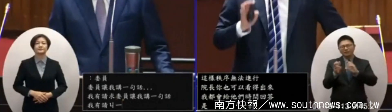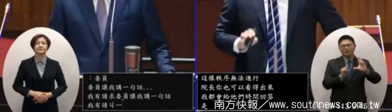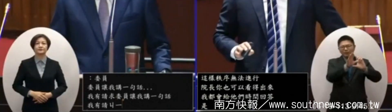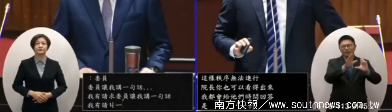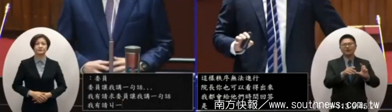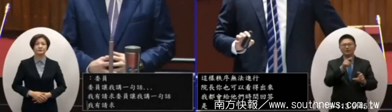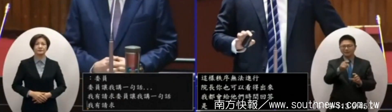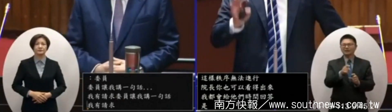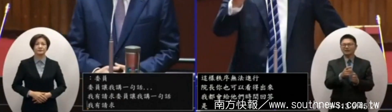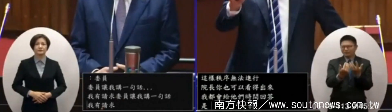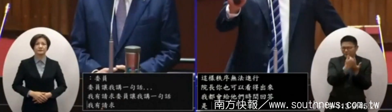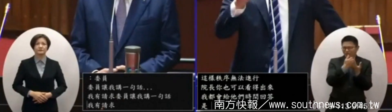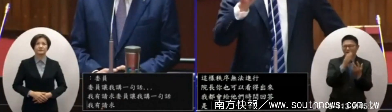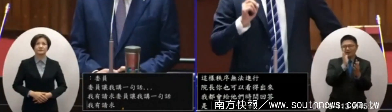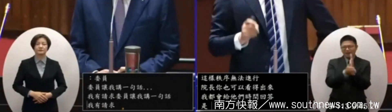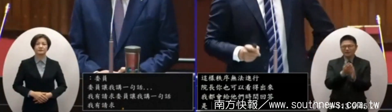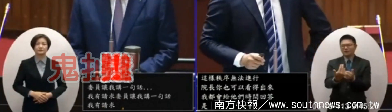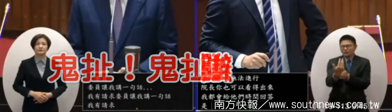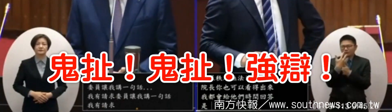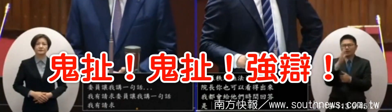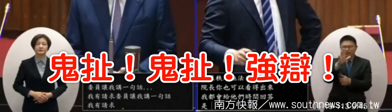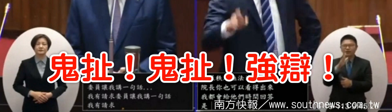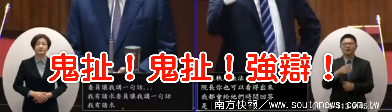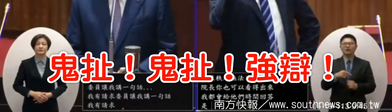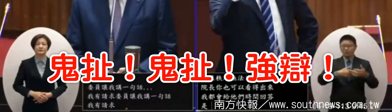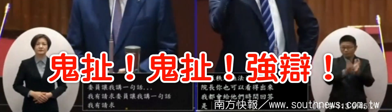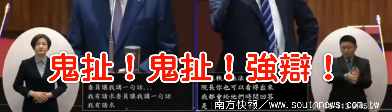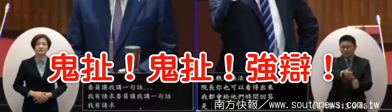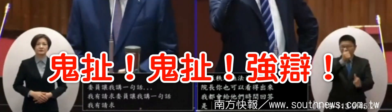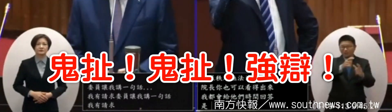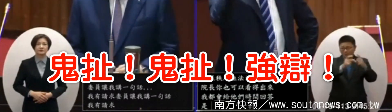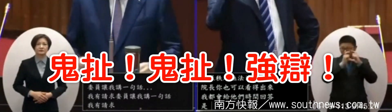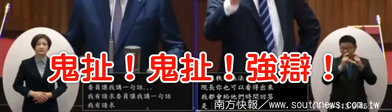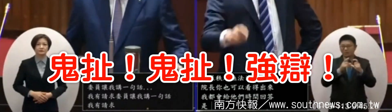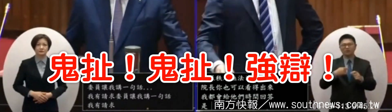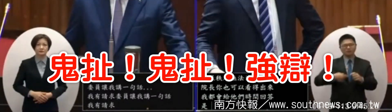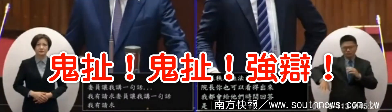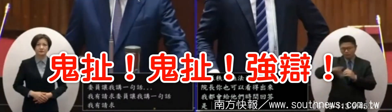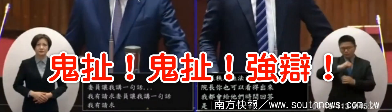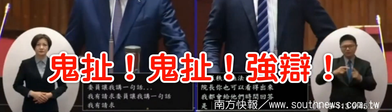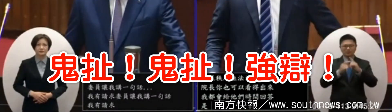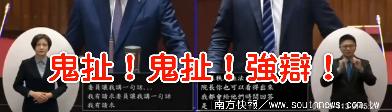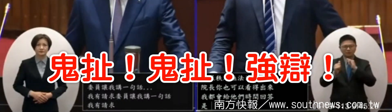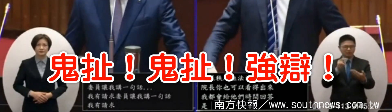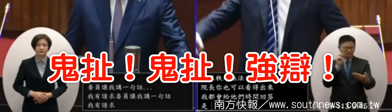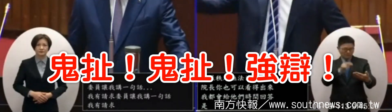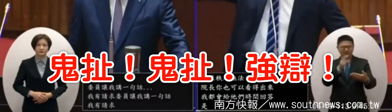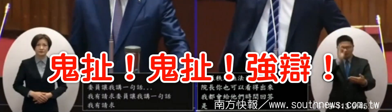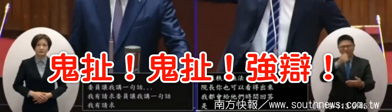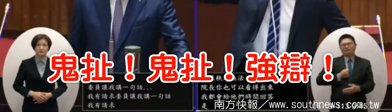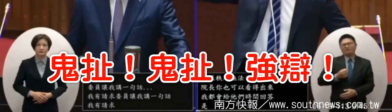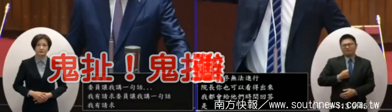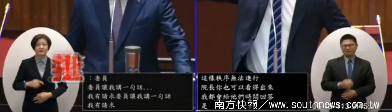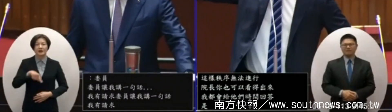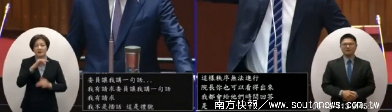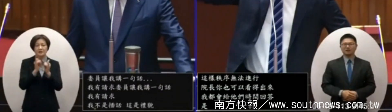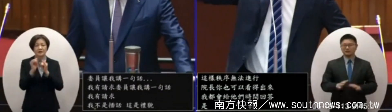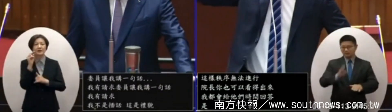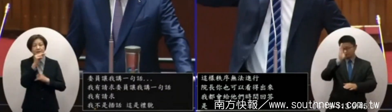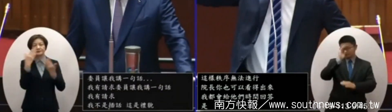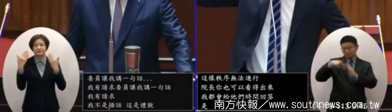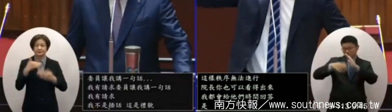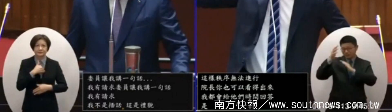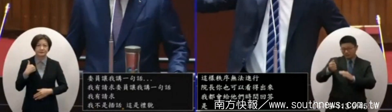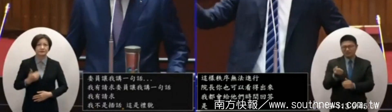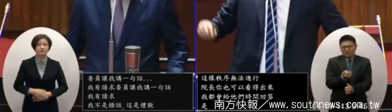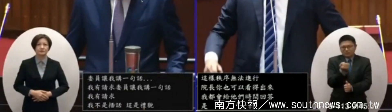是插話還是有請求部長有沒有針對問題回答全國人民透過直播都看得到是不是可以請院長主